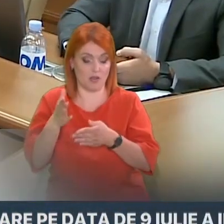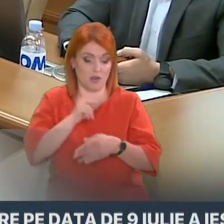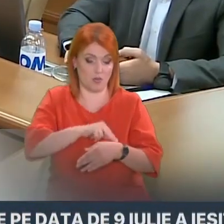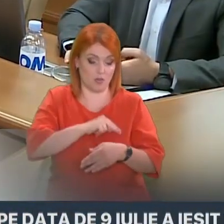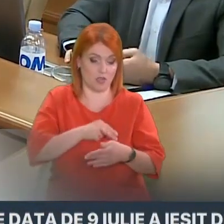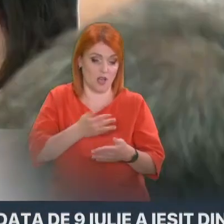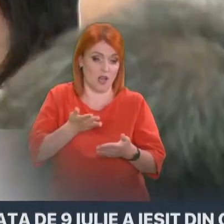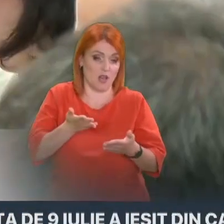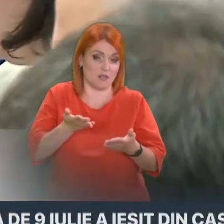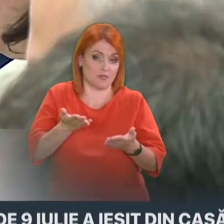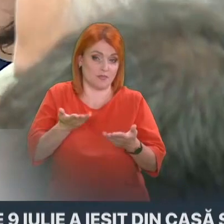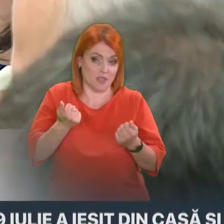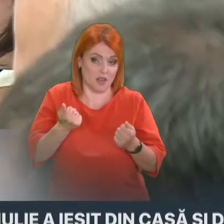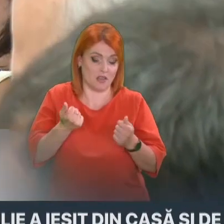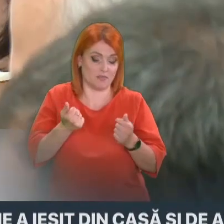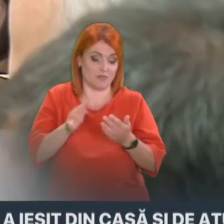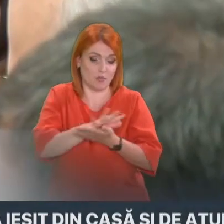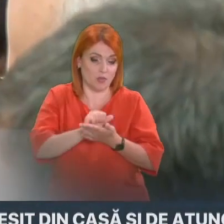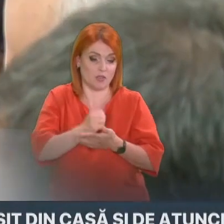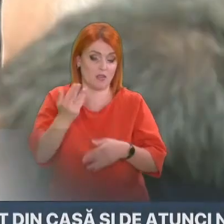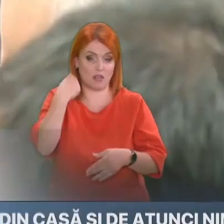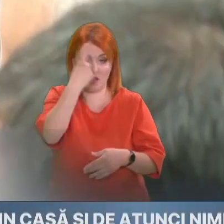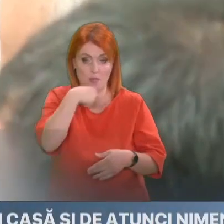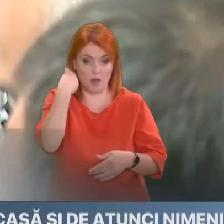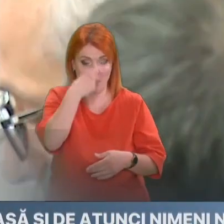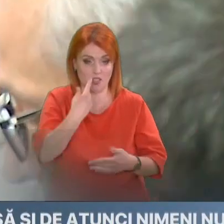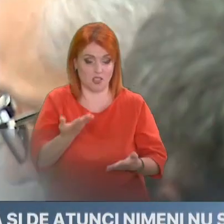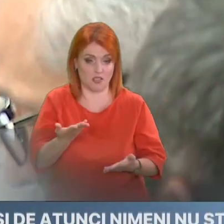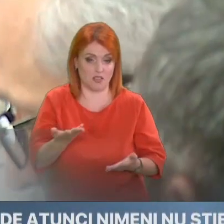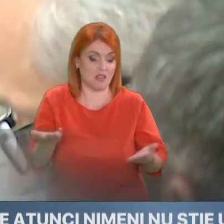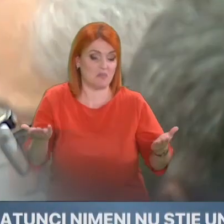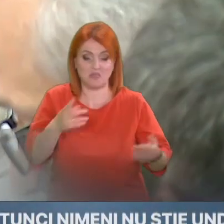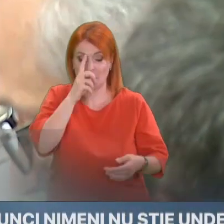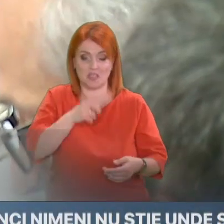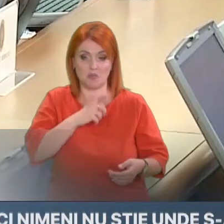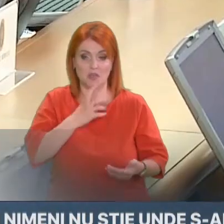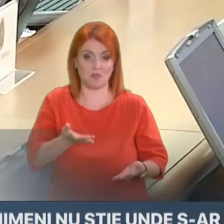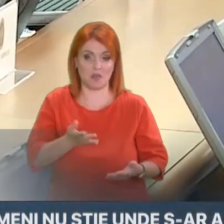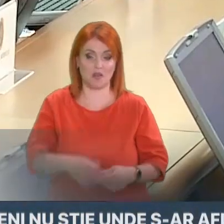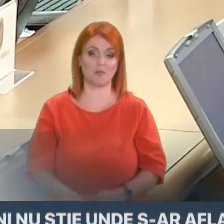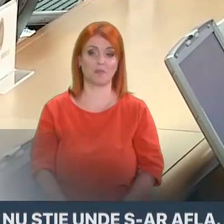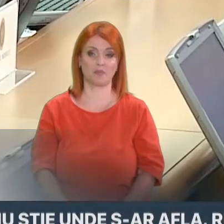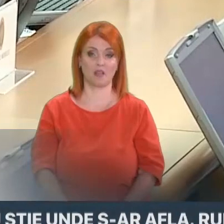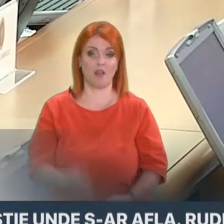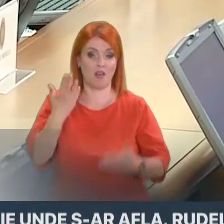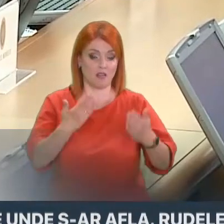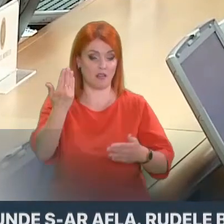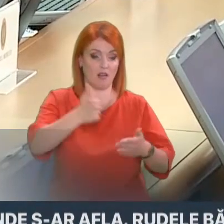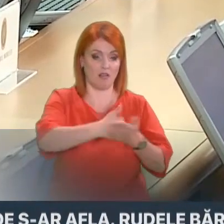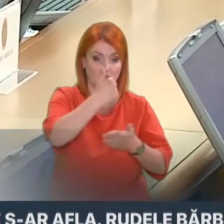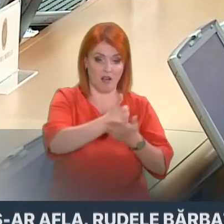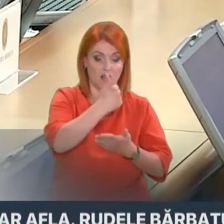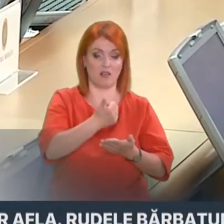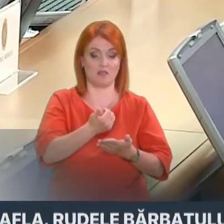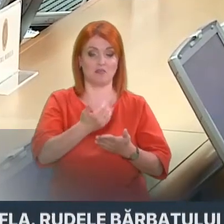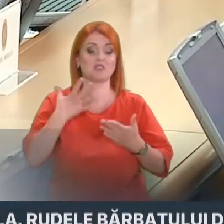se pierde, sau el nu este, obiectivul nu este atens în totalitatea sa. În acest punct de vedere,